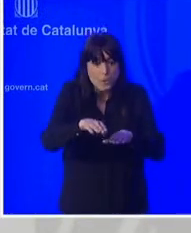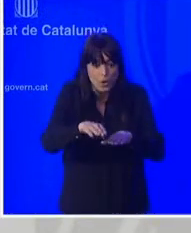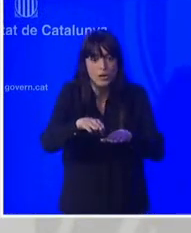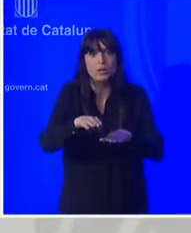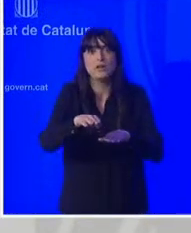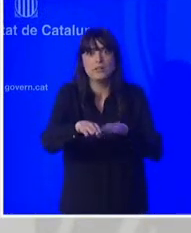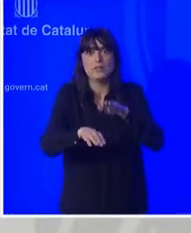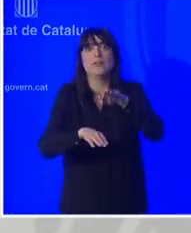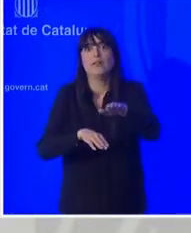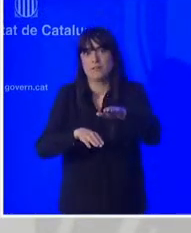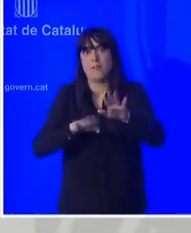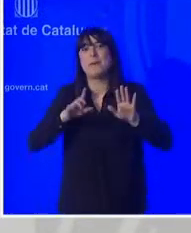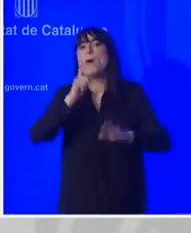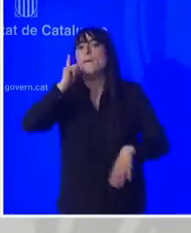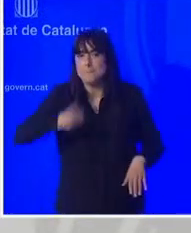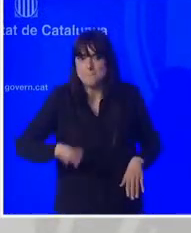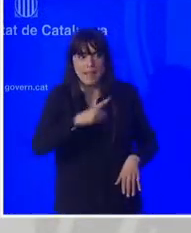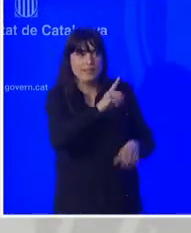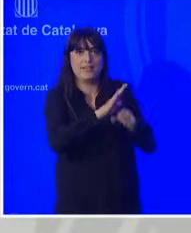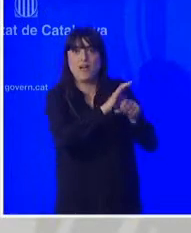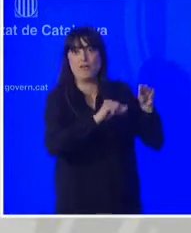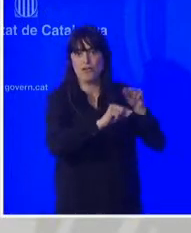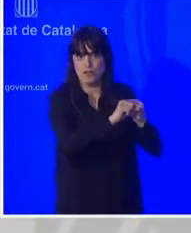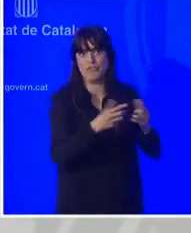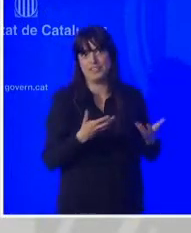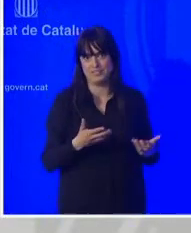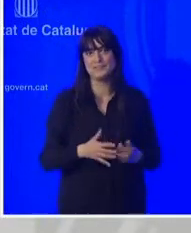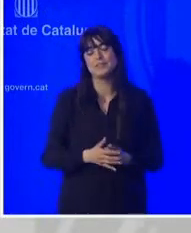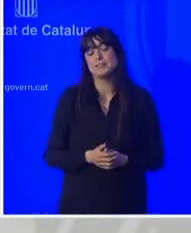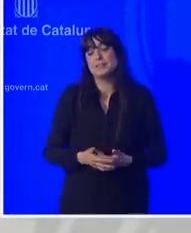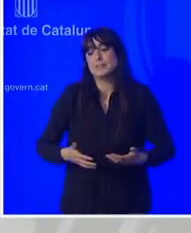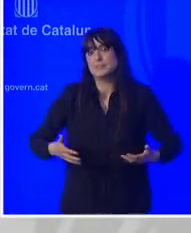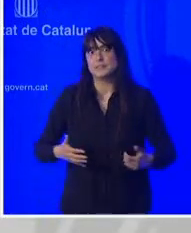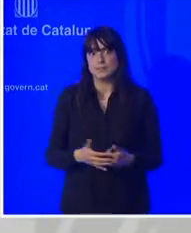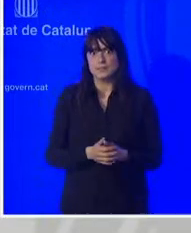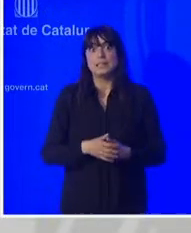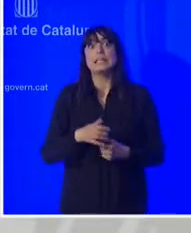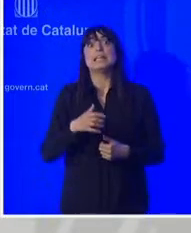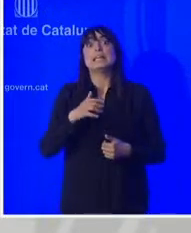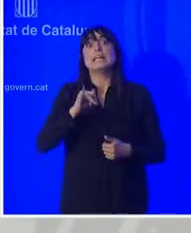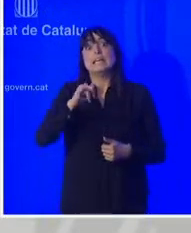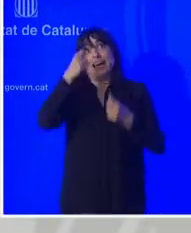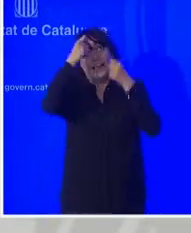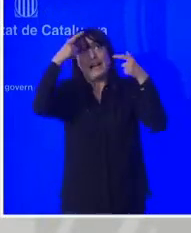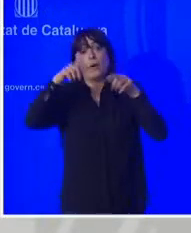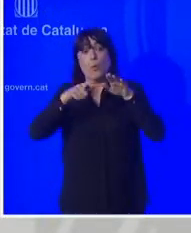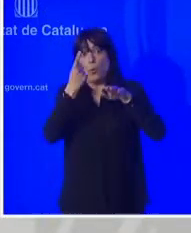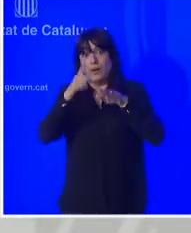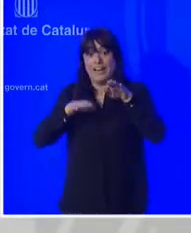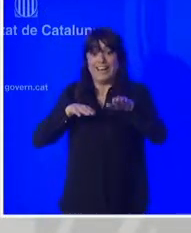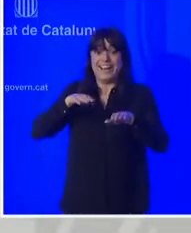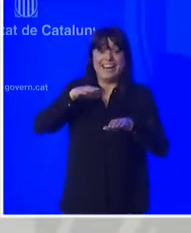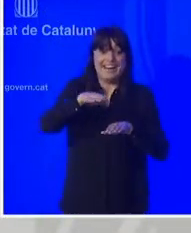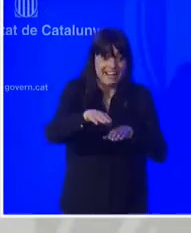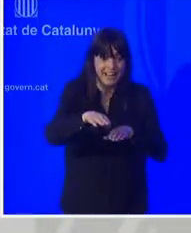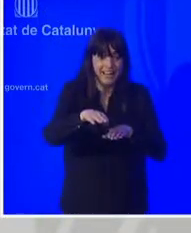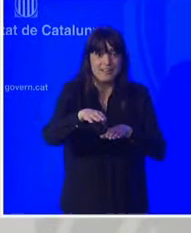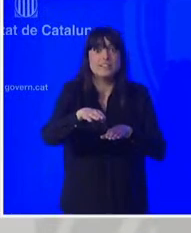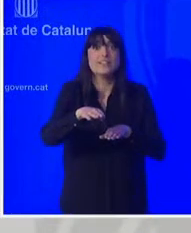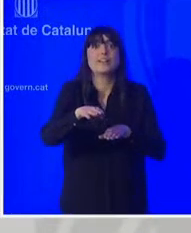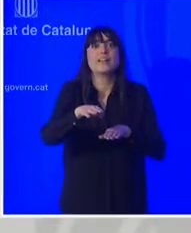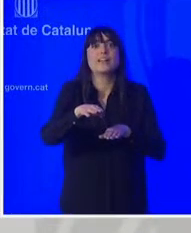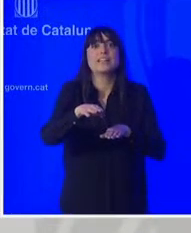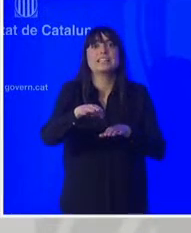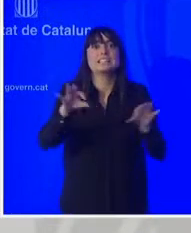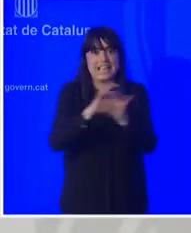en la flexibilització d'algunes mesures es pugui consolidar i no haguem de fer tres passos enrere i per tant doncs anirem veient